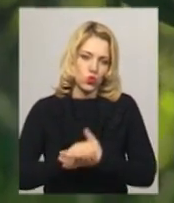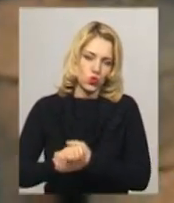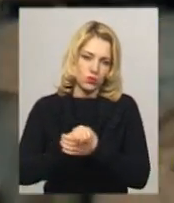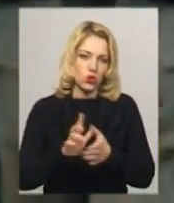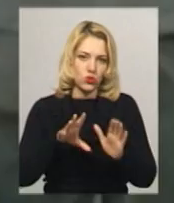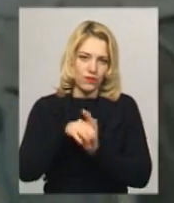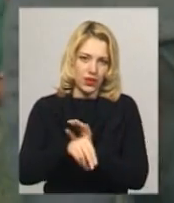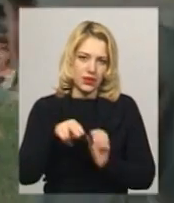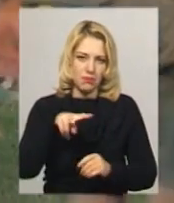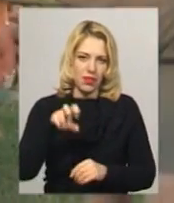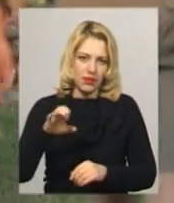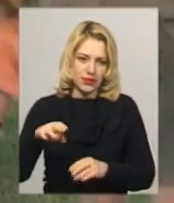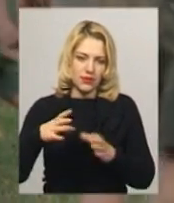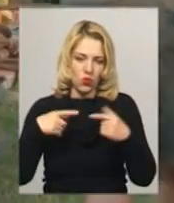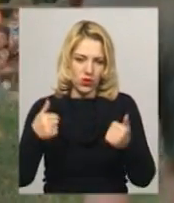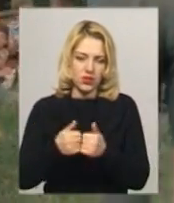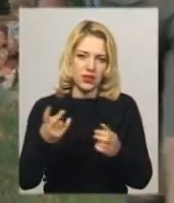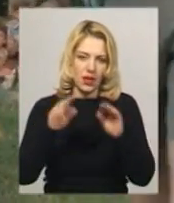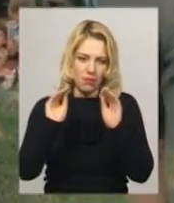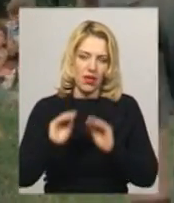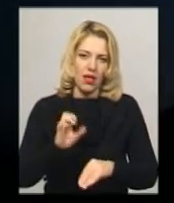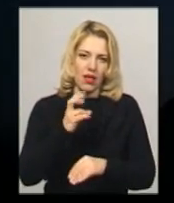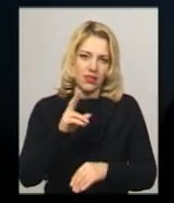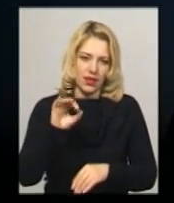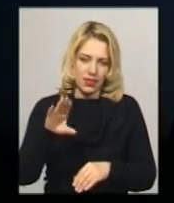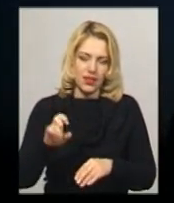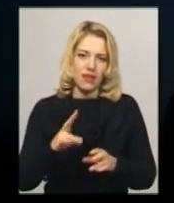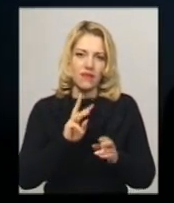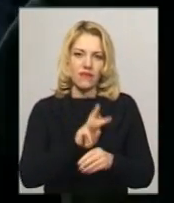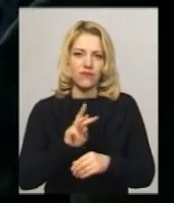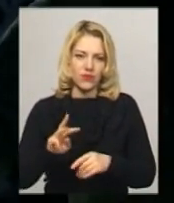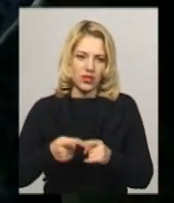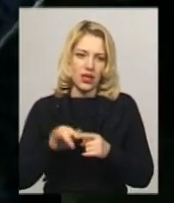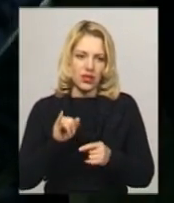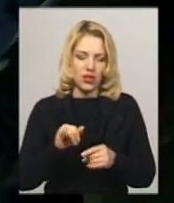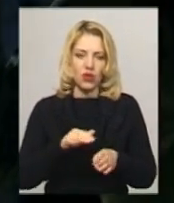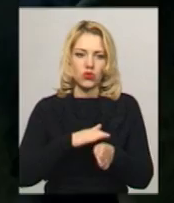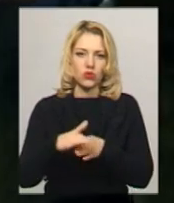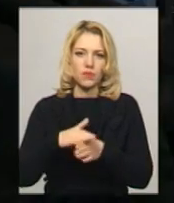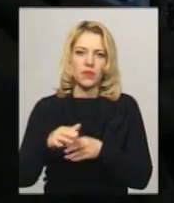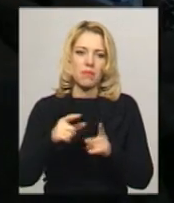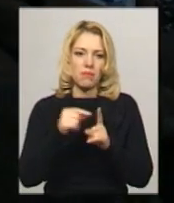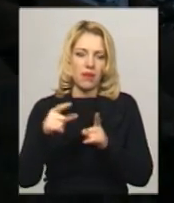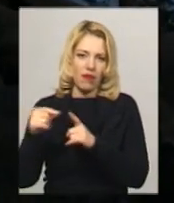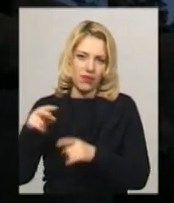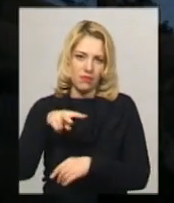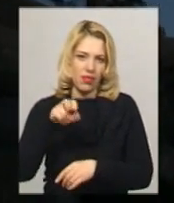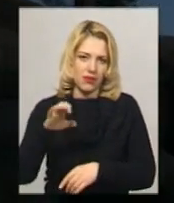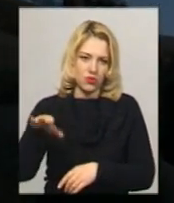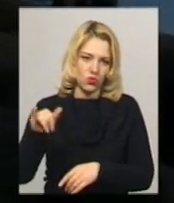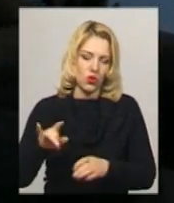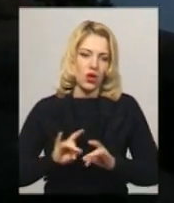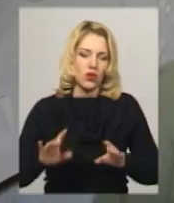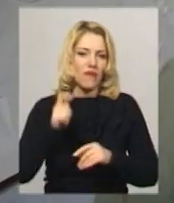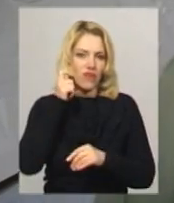до організації, потрібно заповнити анкету на офіційної сторінці організації та дотриматися цінностей пласту. Вікових обмежень немає, розповідає